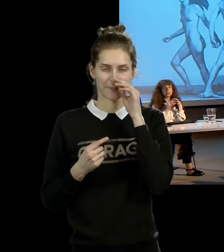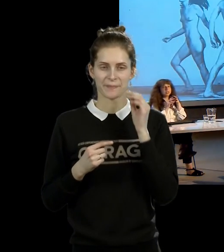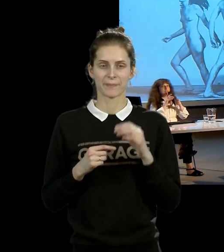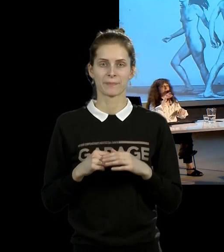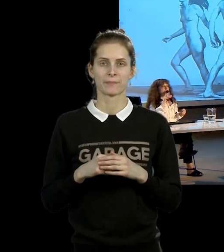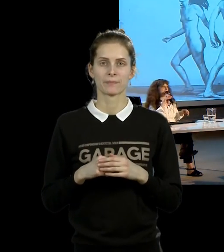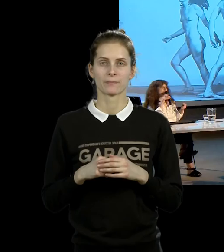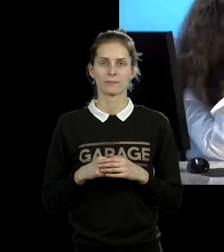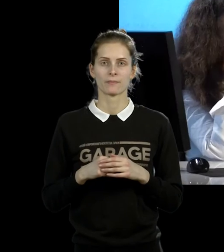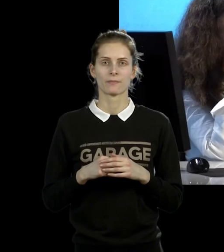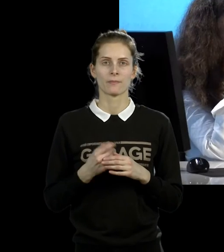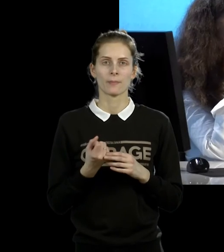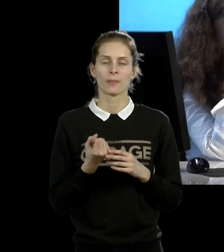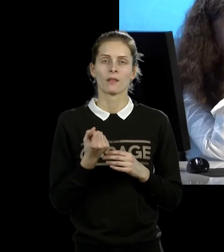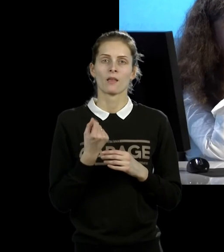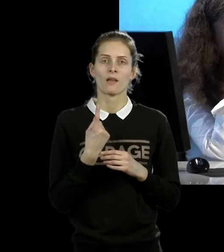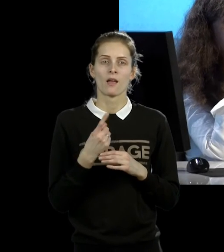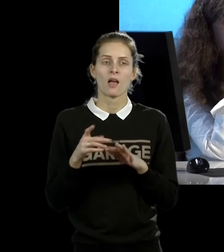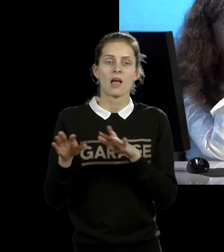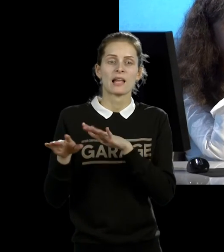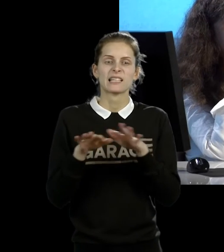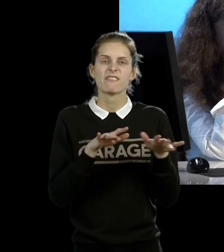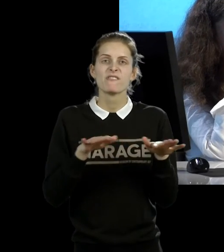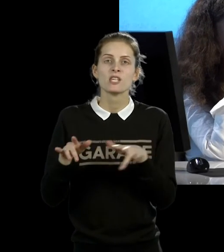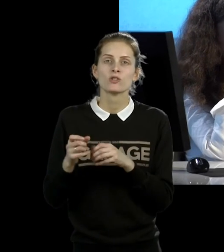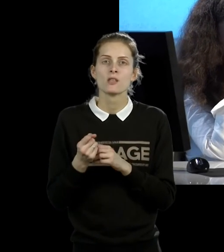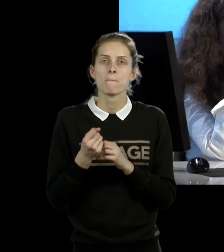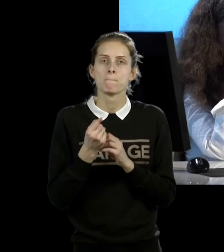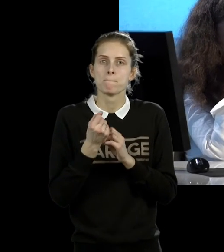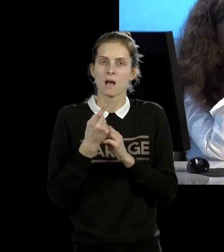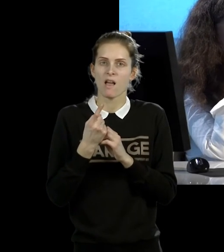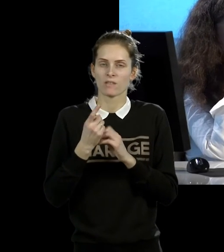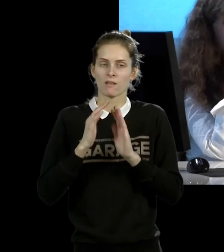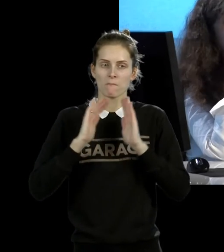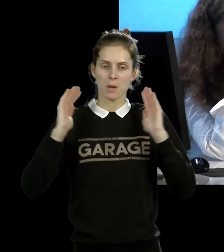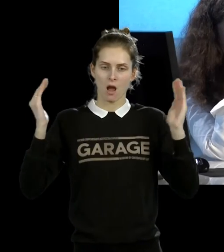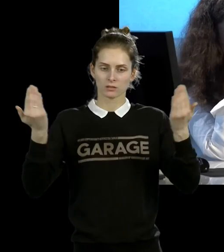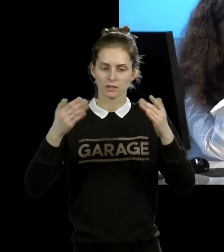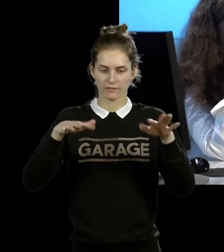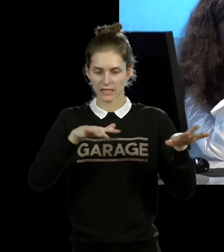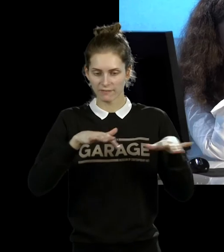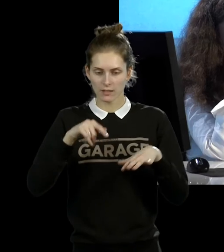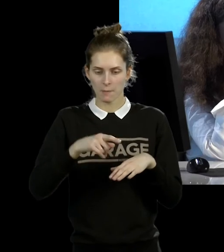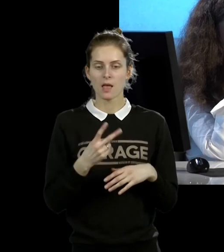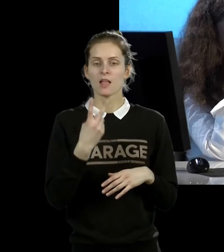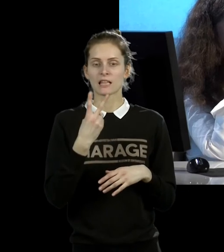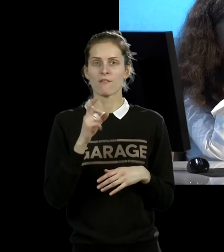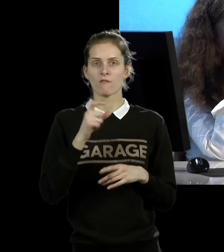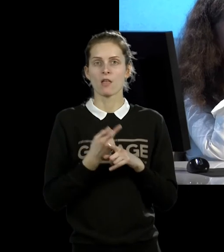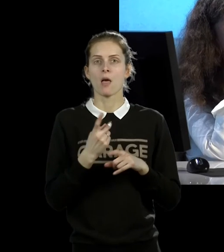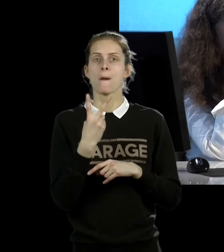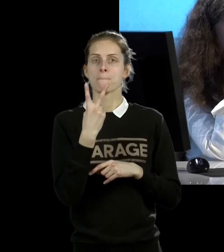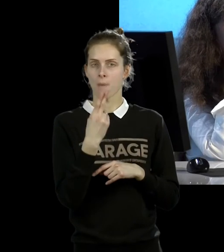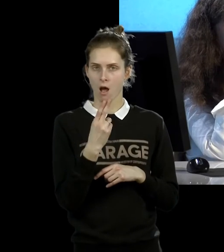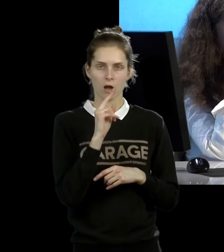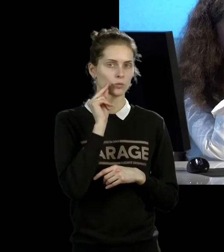Амрамович, возникает движение в пространстве, это всегда два человека, естественно, два человека, это пара, это